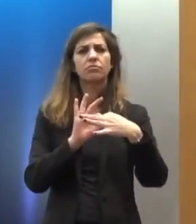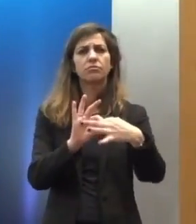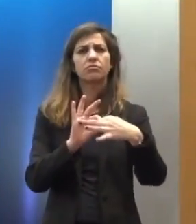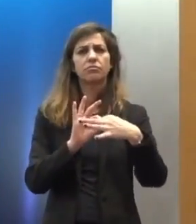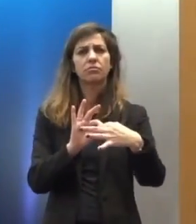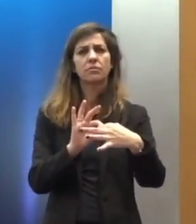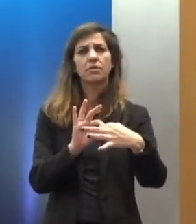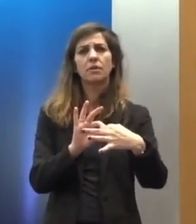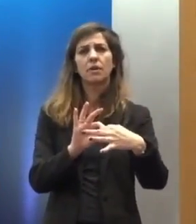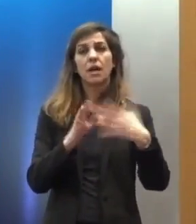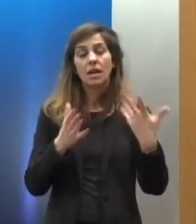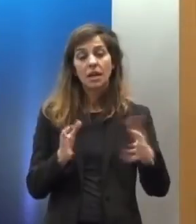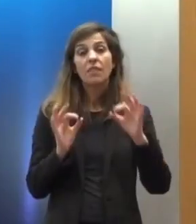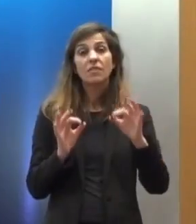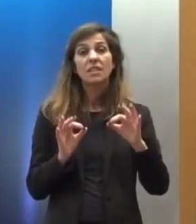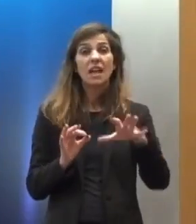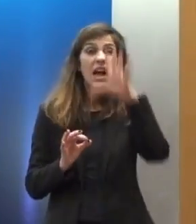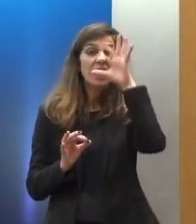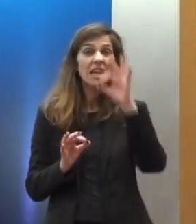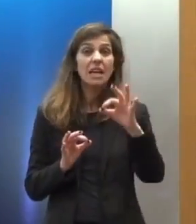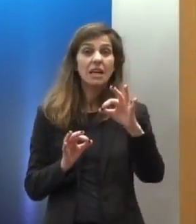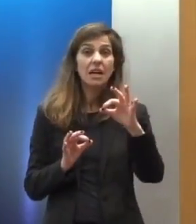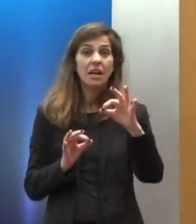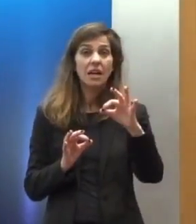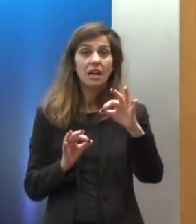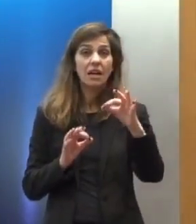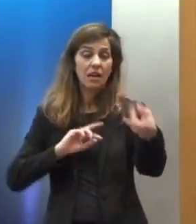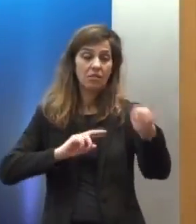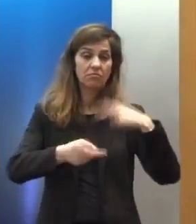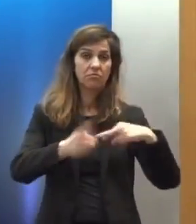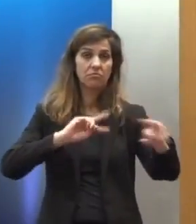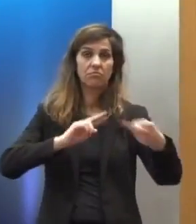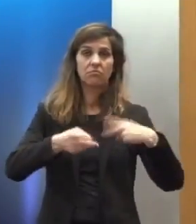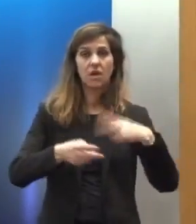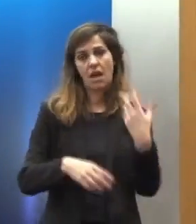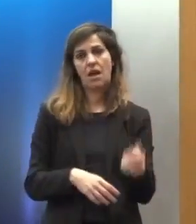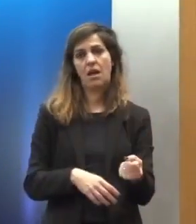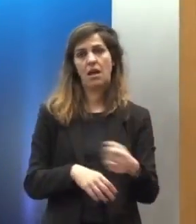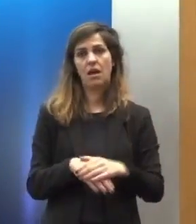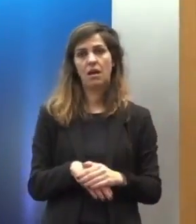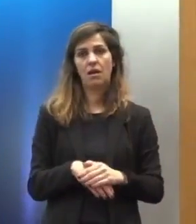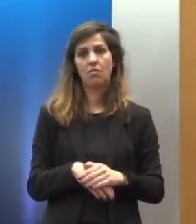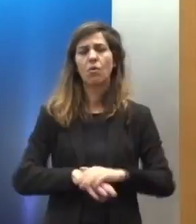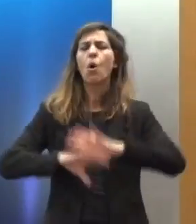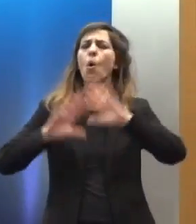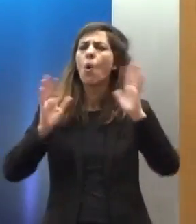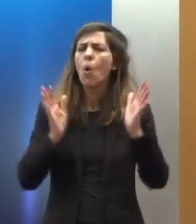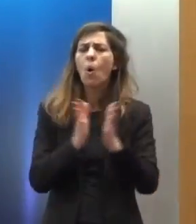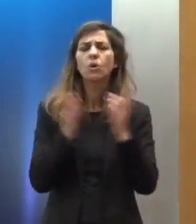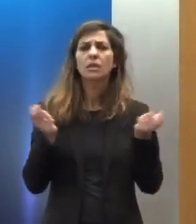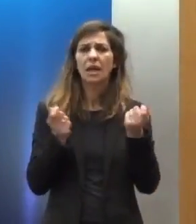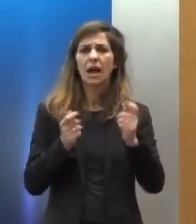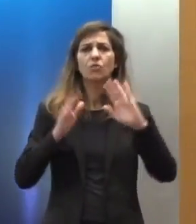έδαφος της ειλικρίνειας. Δεν αντιμετωπίζουμε πλέον αυτές τις παρεμβάσεις ως